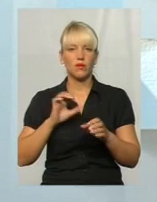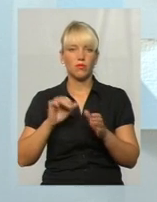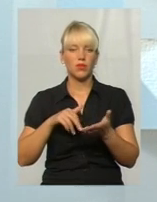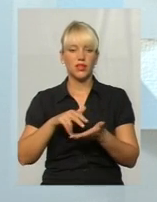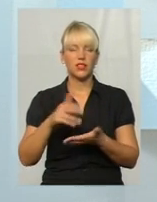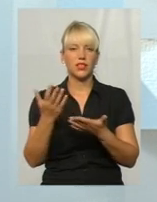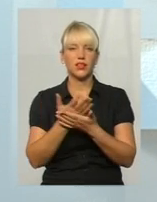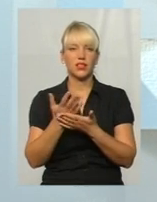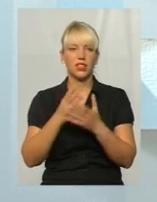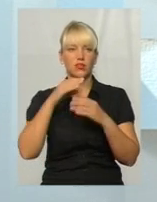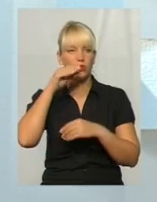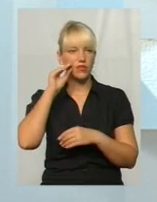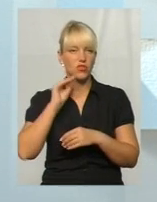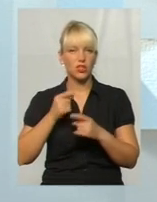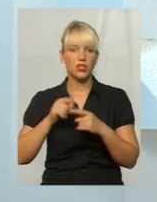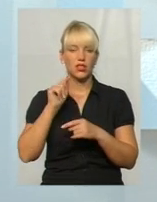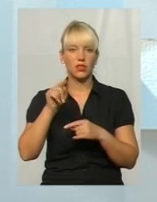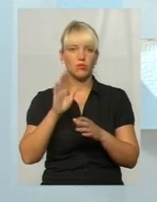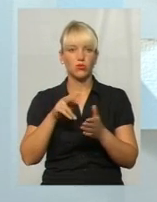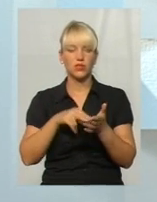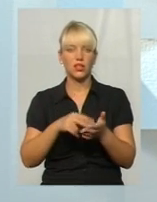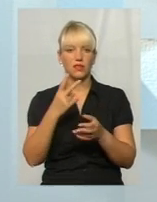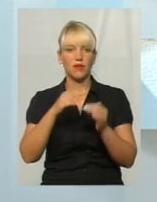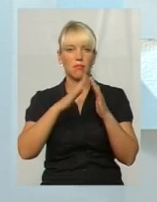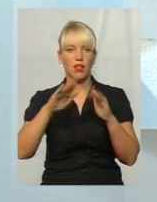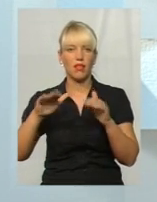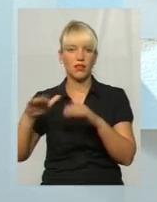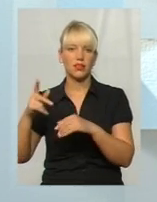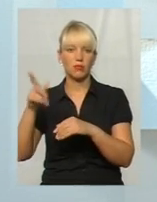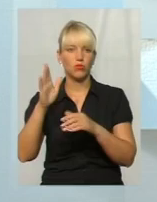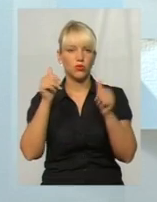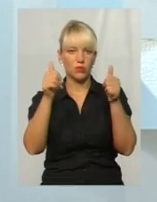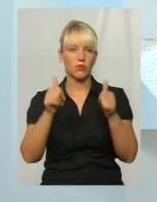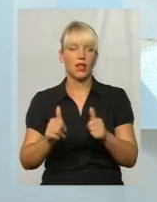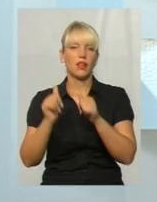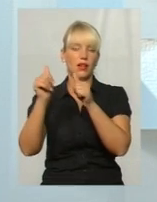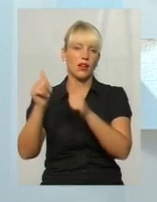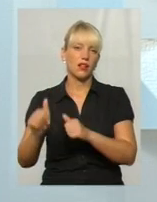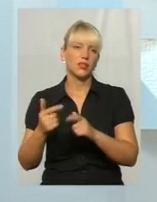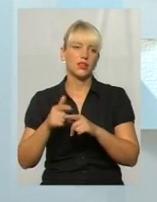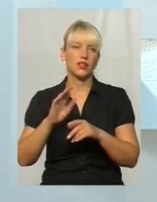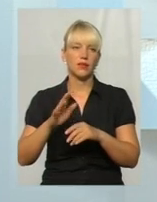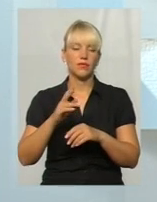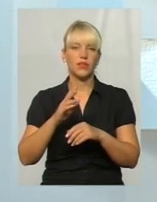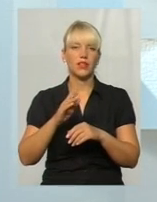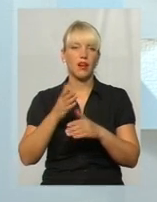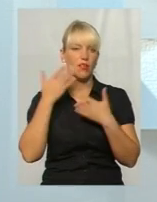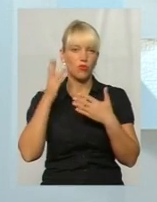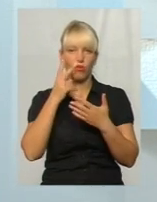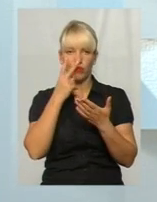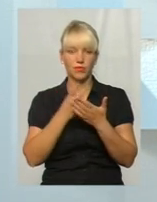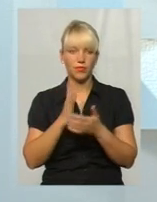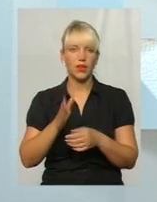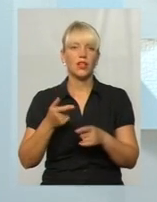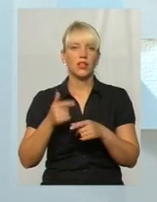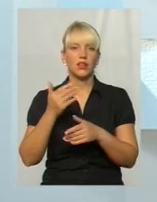кінотеатру Шевченка, і там будуть стоять две палатки, там будуть висіть плакати, я думаю, що сложно буде не заметити. Ми